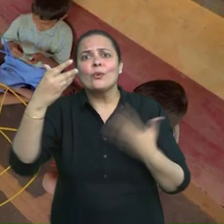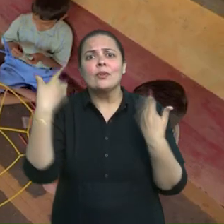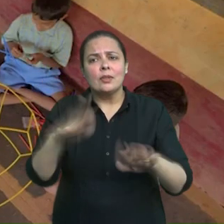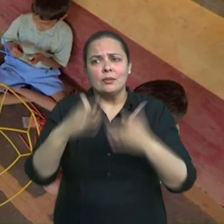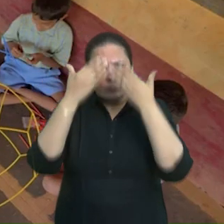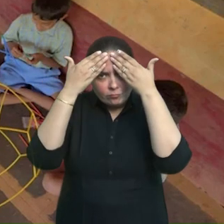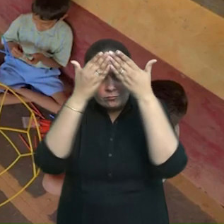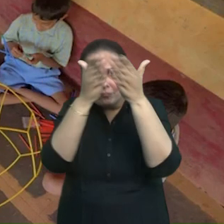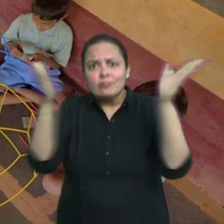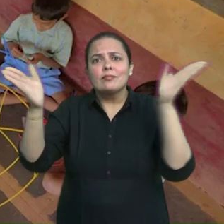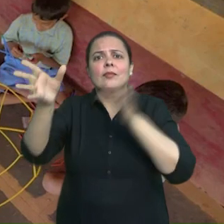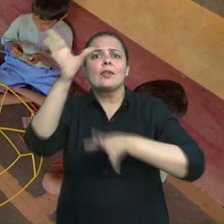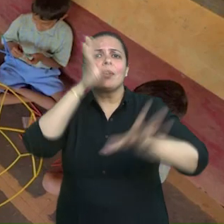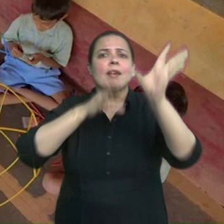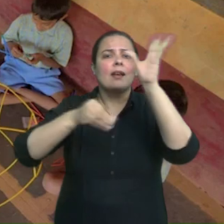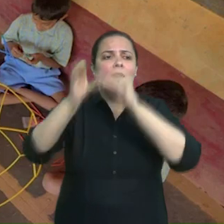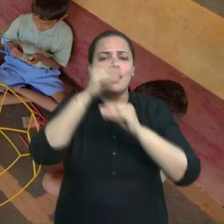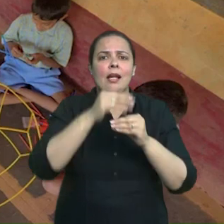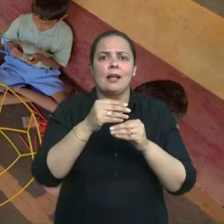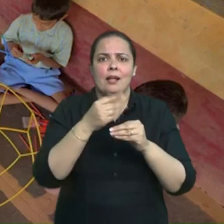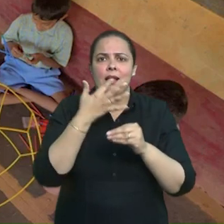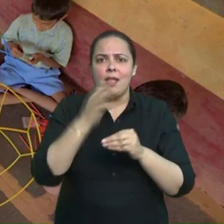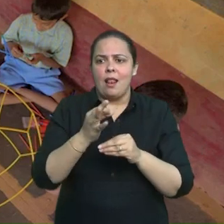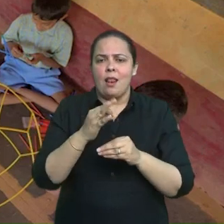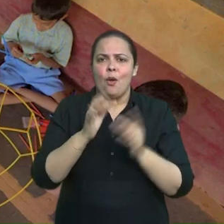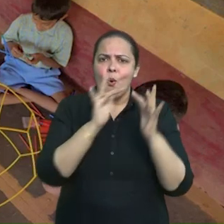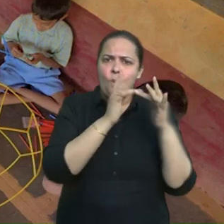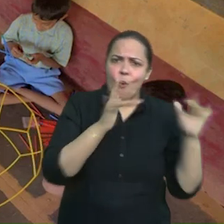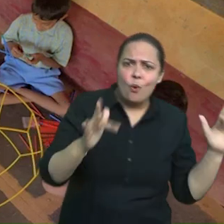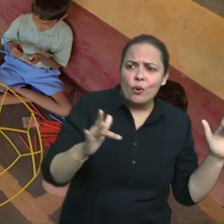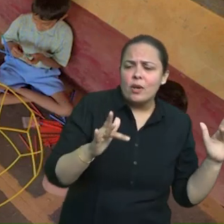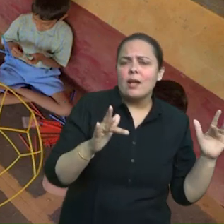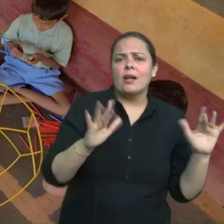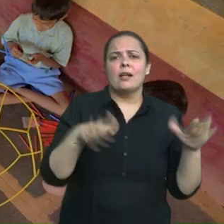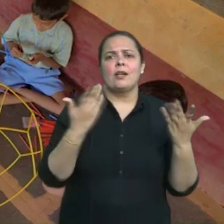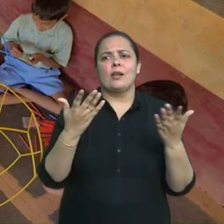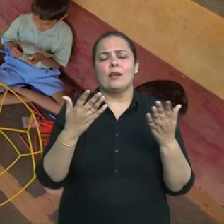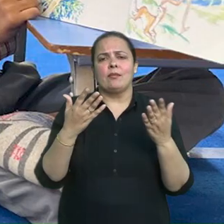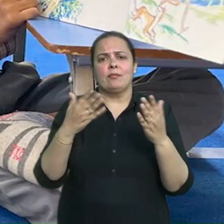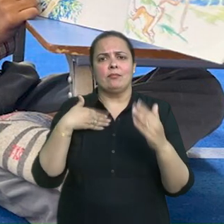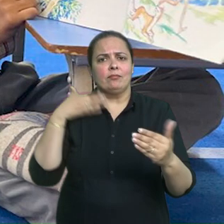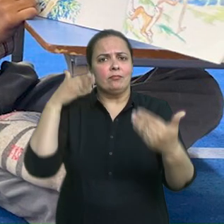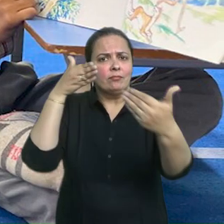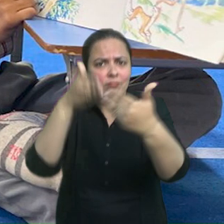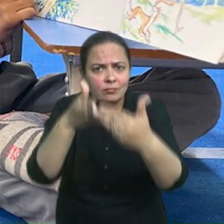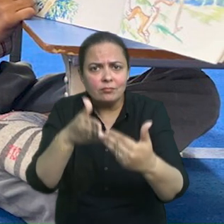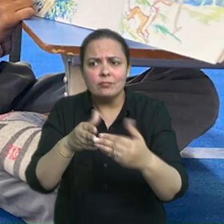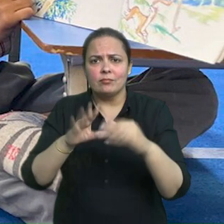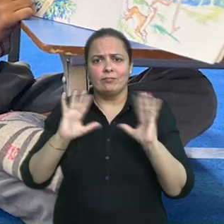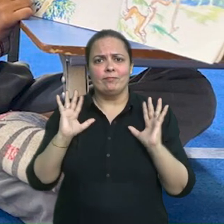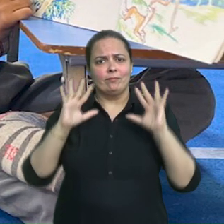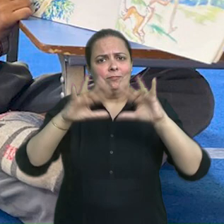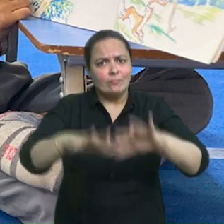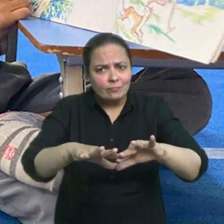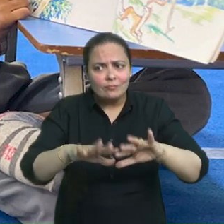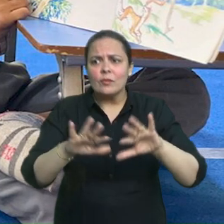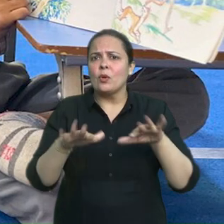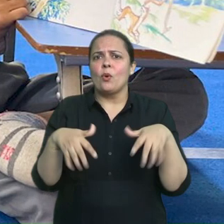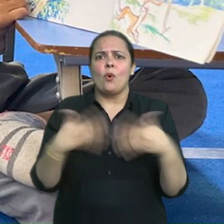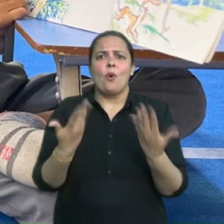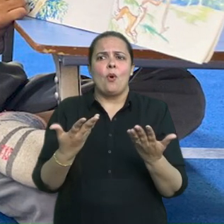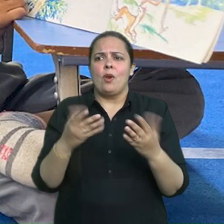हुए सौंदर अबोध कौशल का विकास करने में भी ये मददकार होंगे यहे अफसर अकेले,